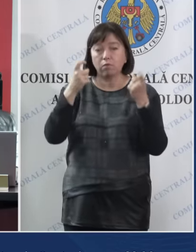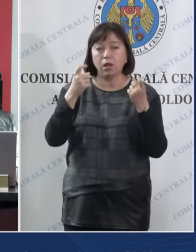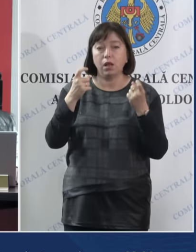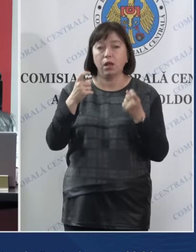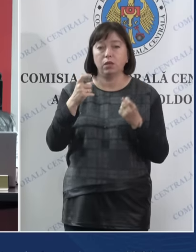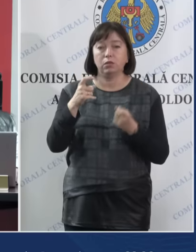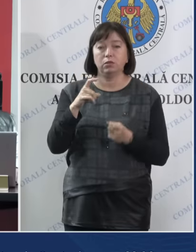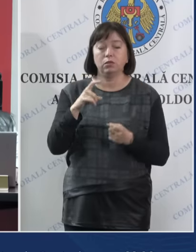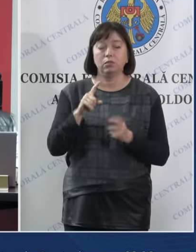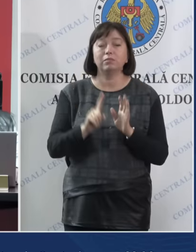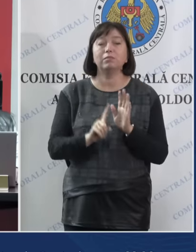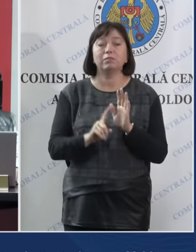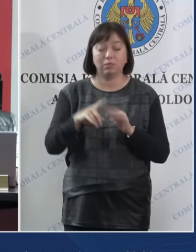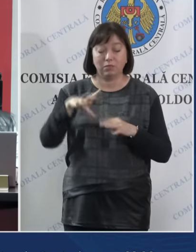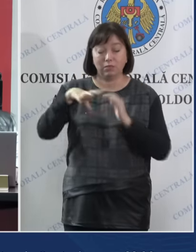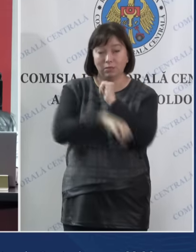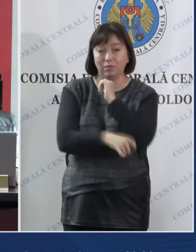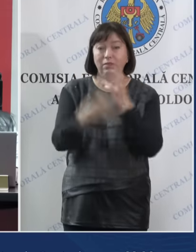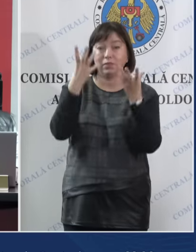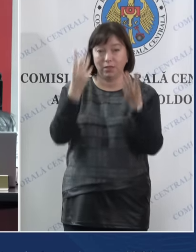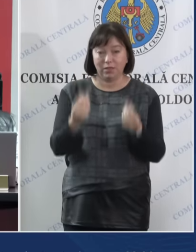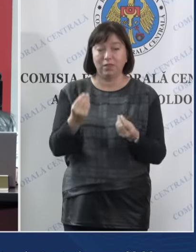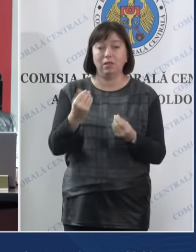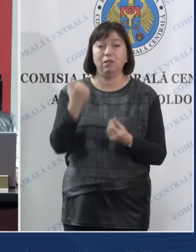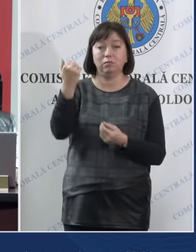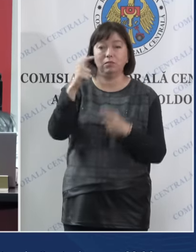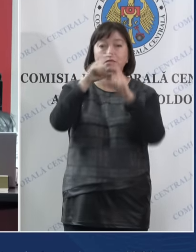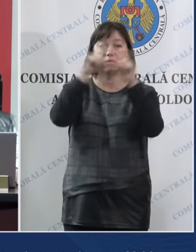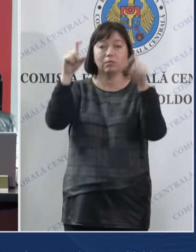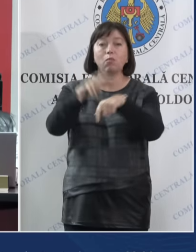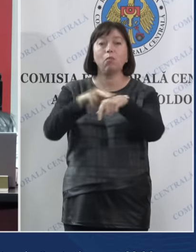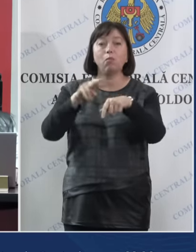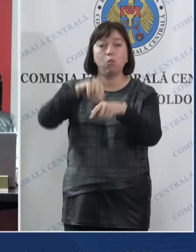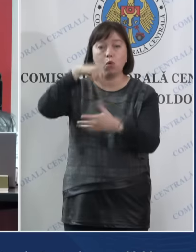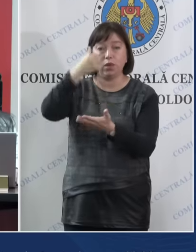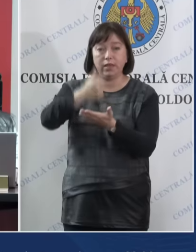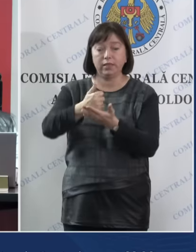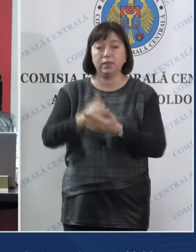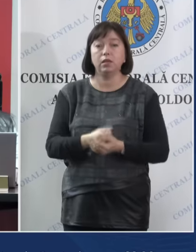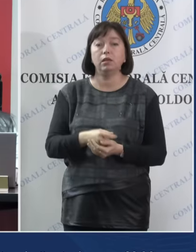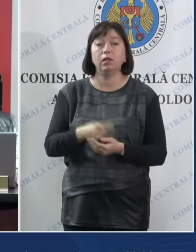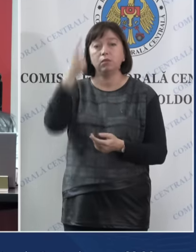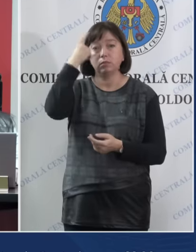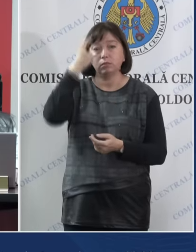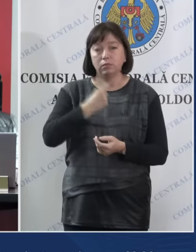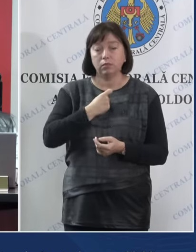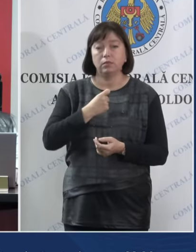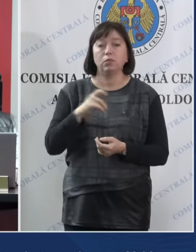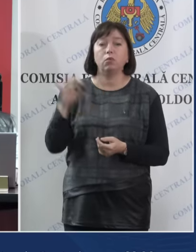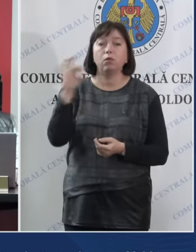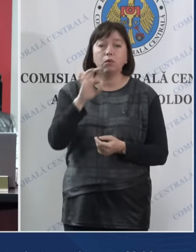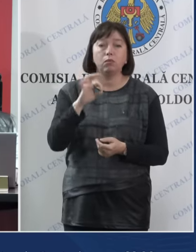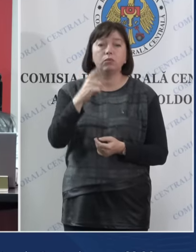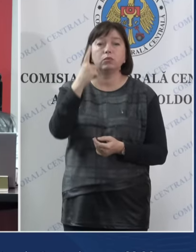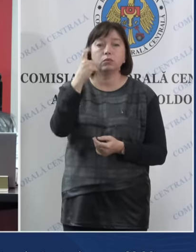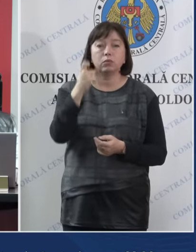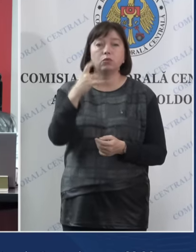finele zilei de astăzi a Inspectoratului General de Poliție ne-au comunicat despre